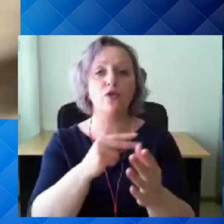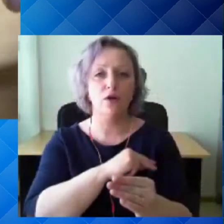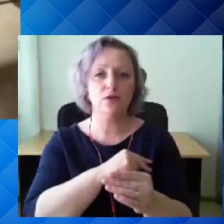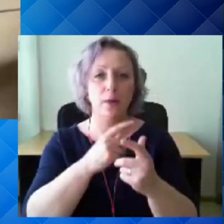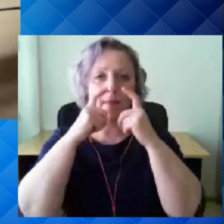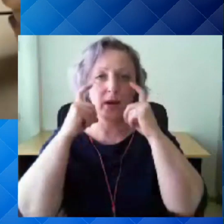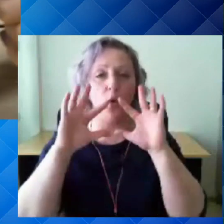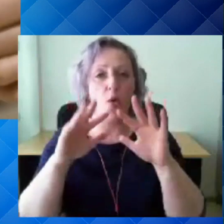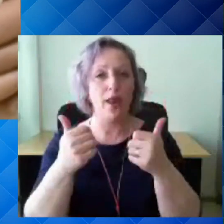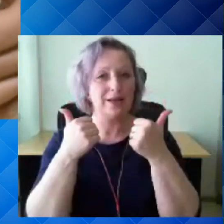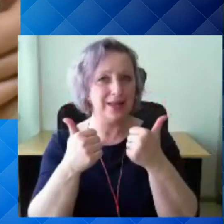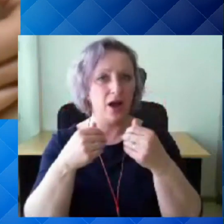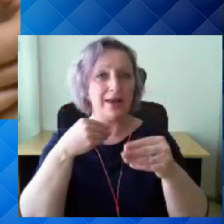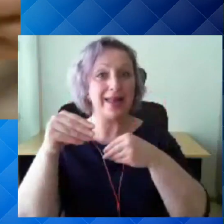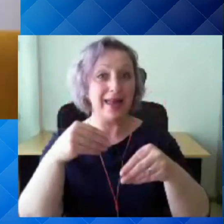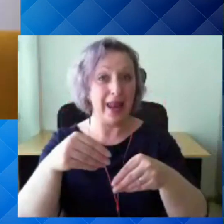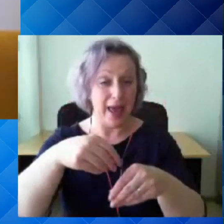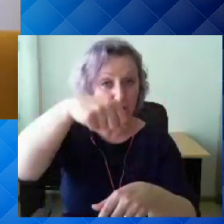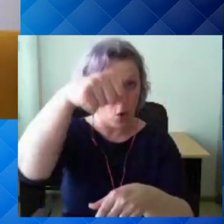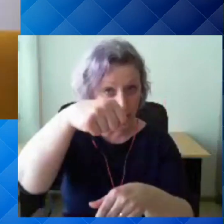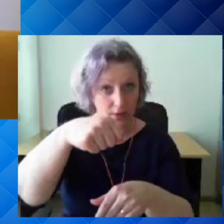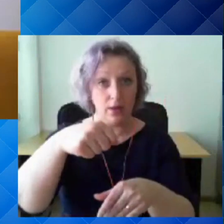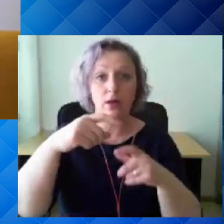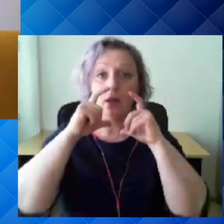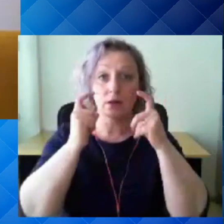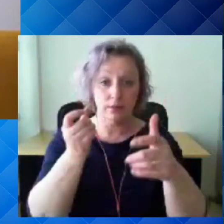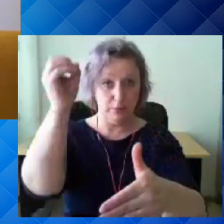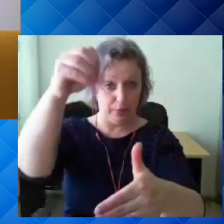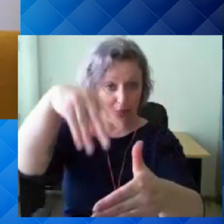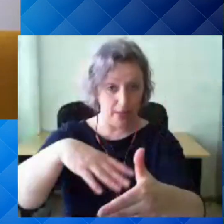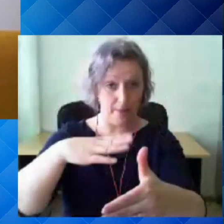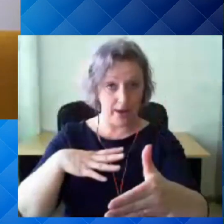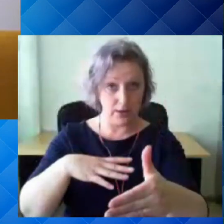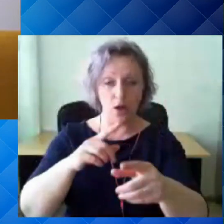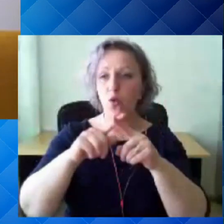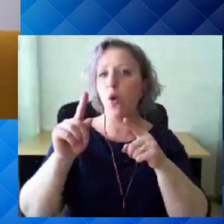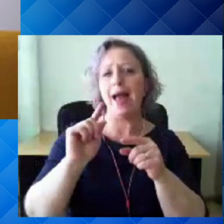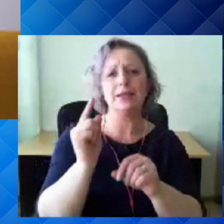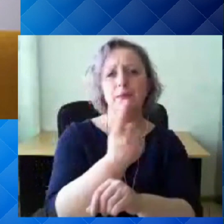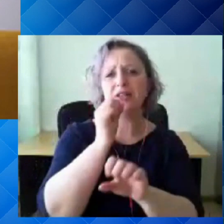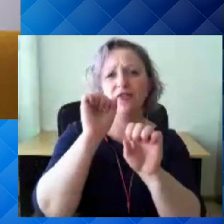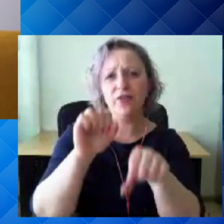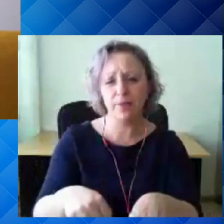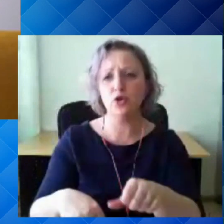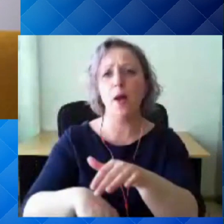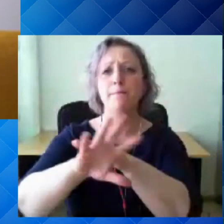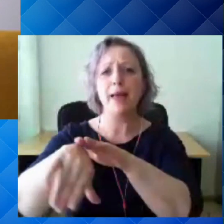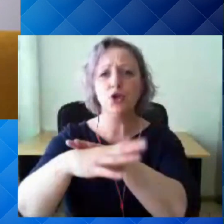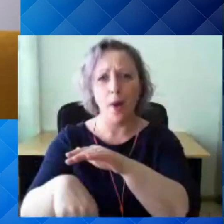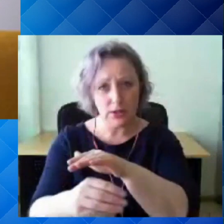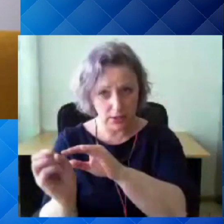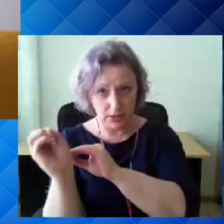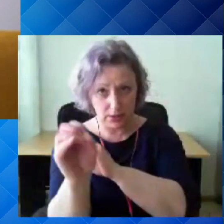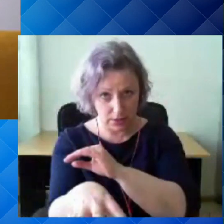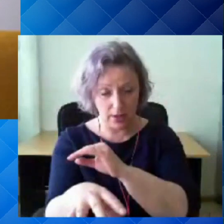siis oleks hea, kui teile oleks kilekott, kuhu see pärast kasutamist panna ning seerel siis esimesele võimalusel pesta pesumasines vähemalt 70